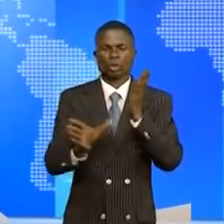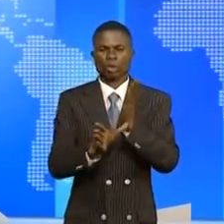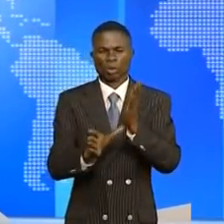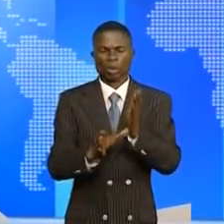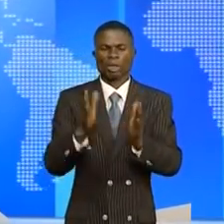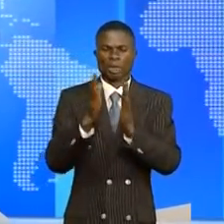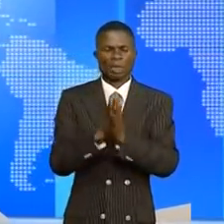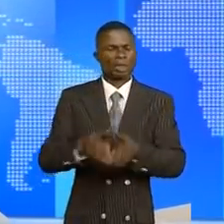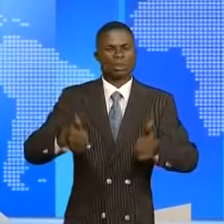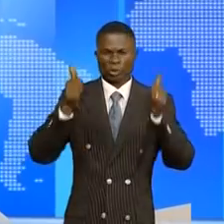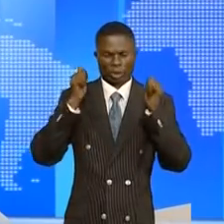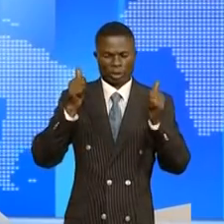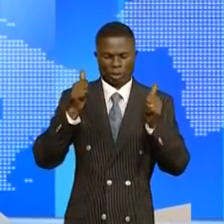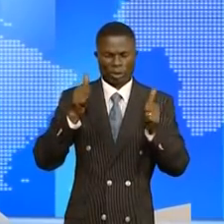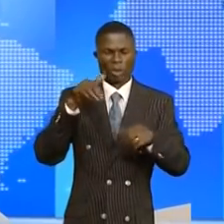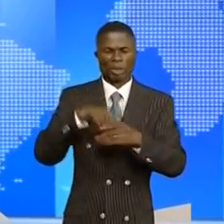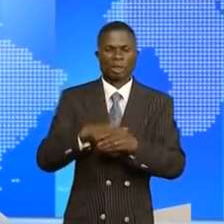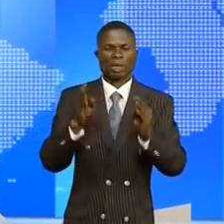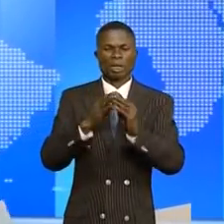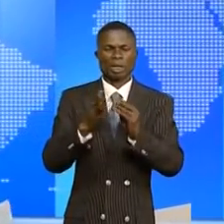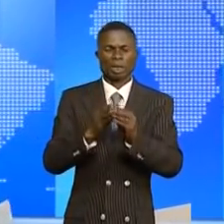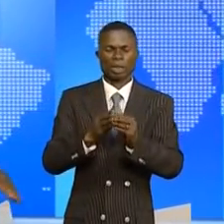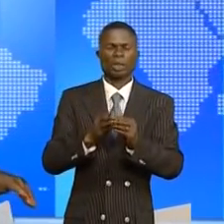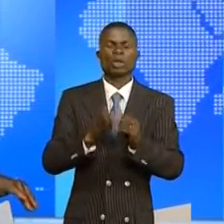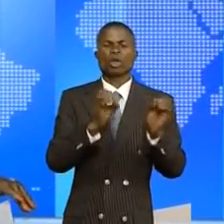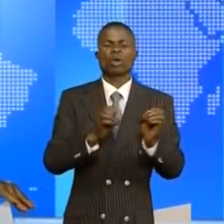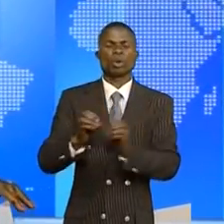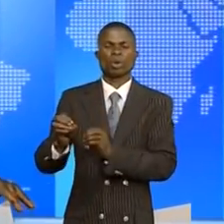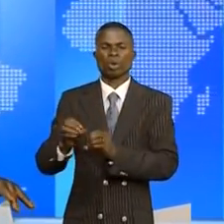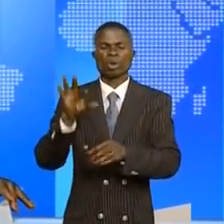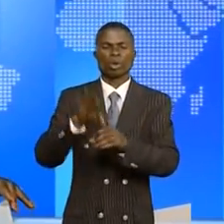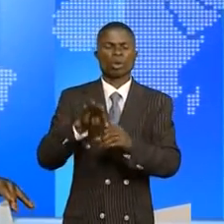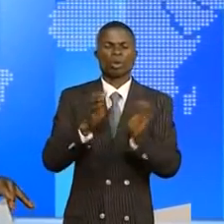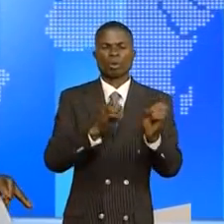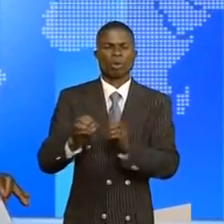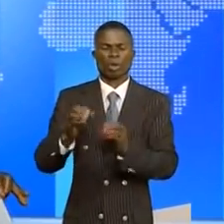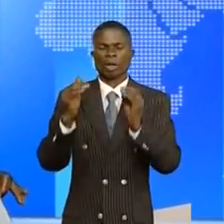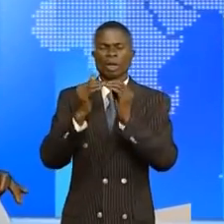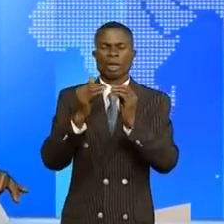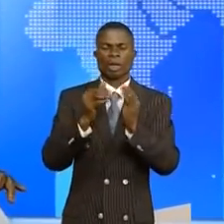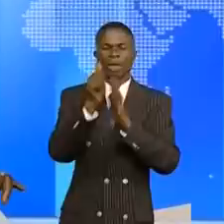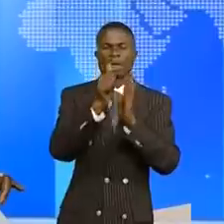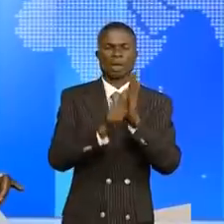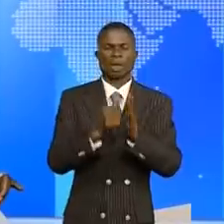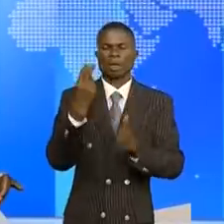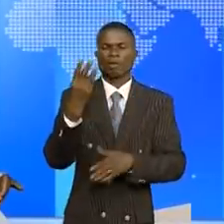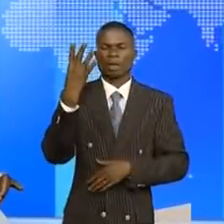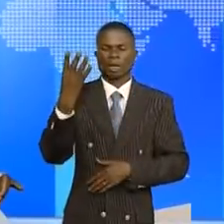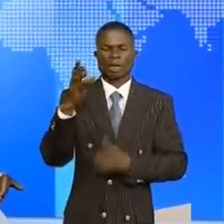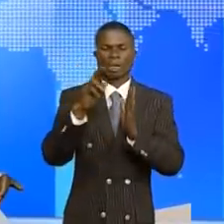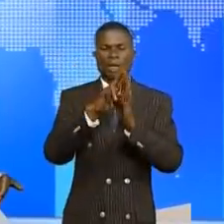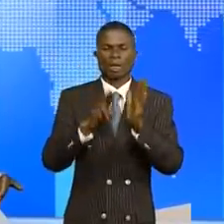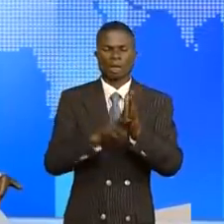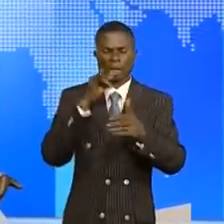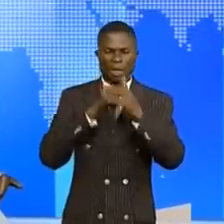se sont abstenus. C'était au cours d'une séance plénière à l'issue du vote organisé conformément à l'article 24 du règlement